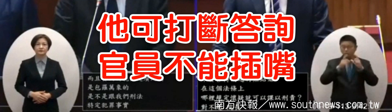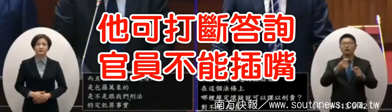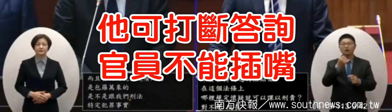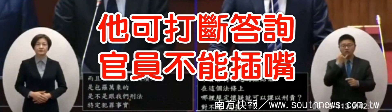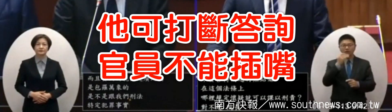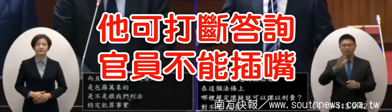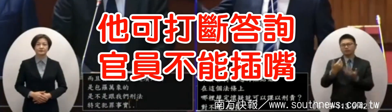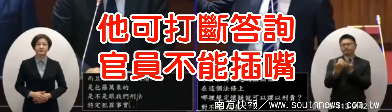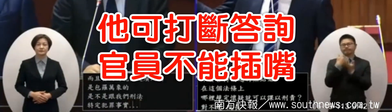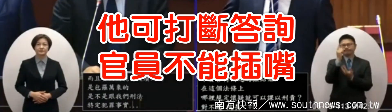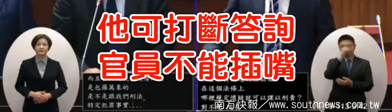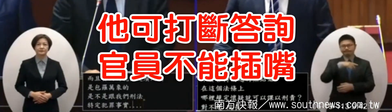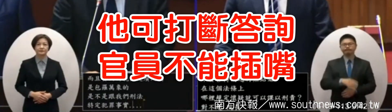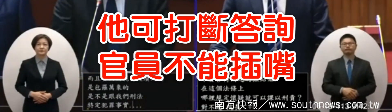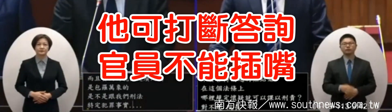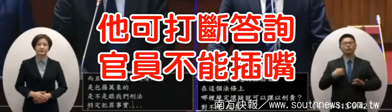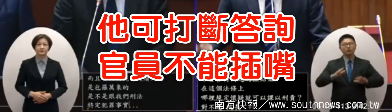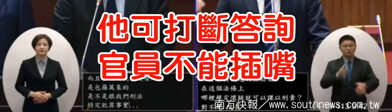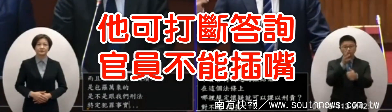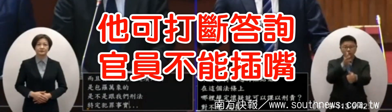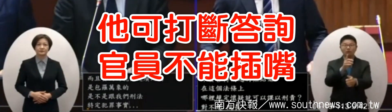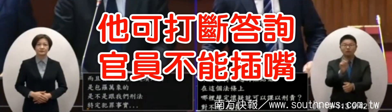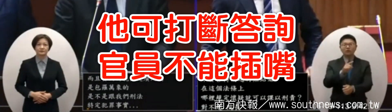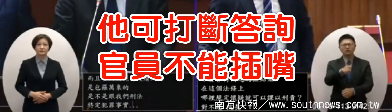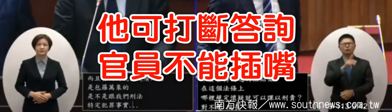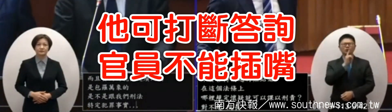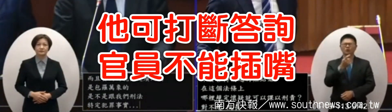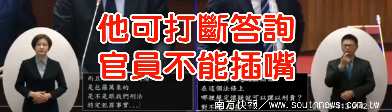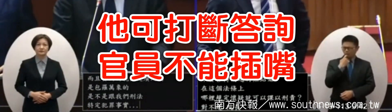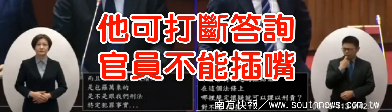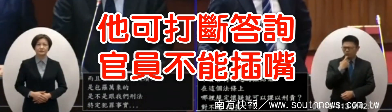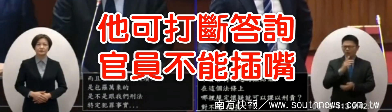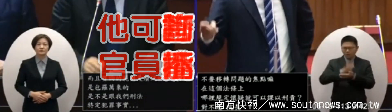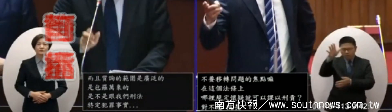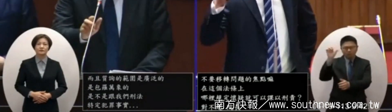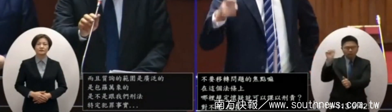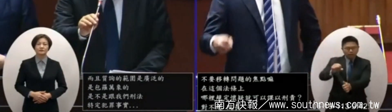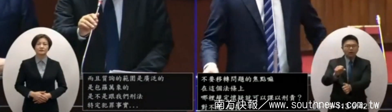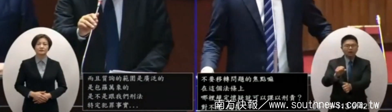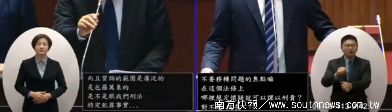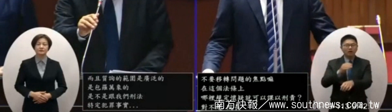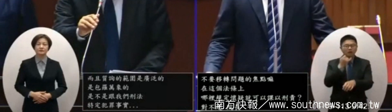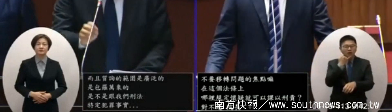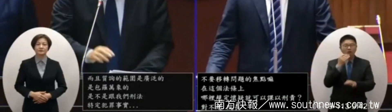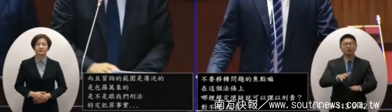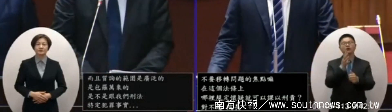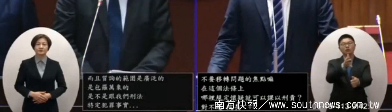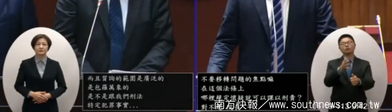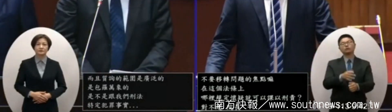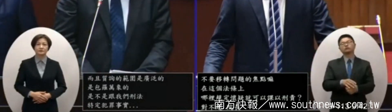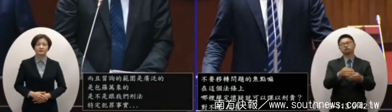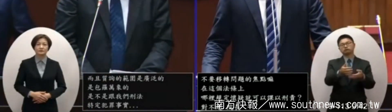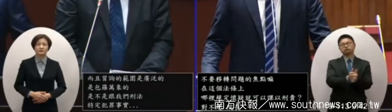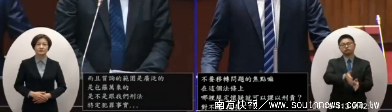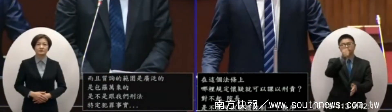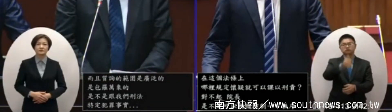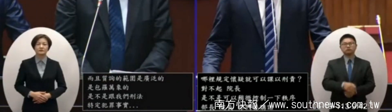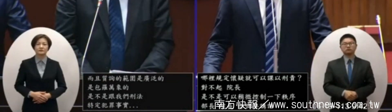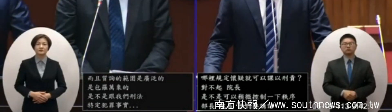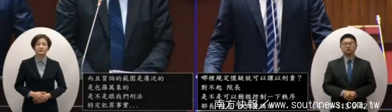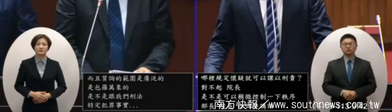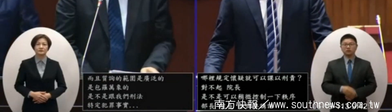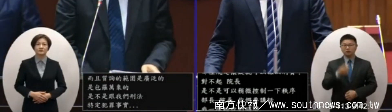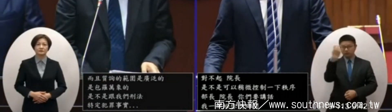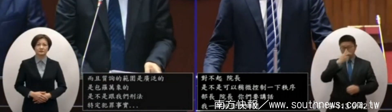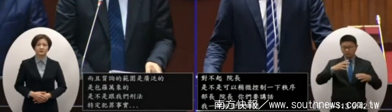請不要插嘴我現在具體的問題是你們說懷疑就可以刻意行責我具體的請教部長嘛檢